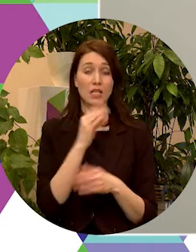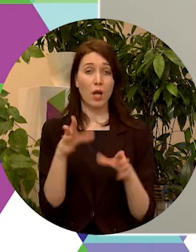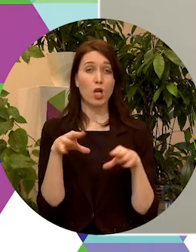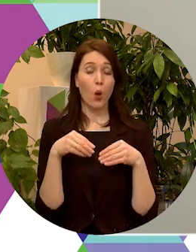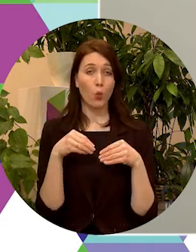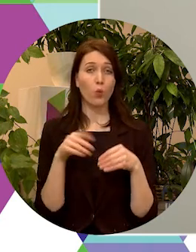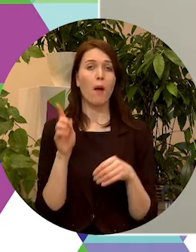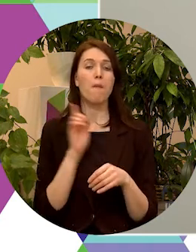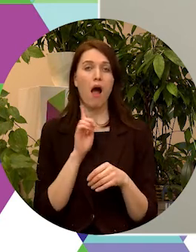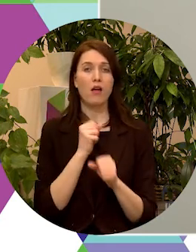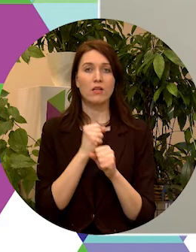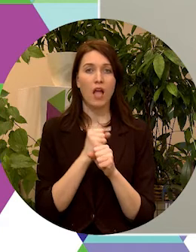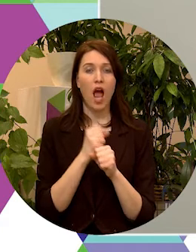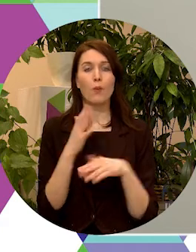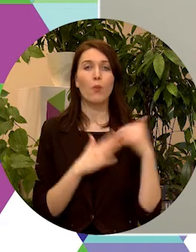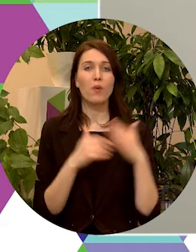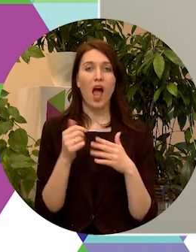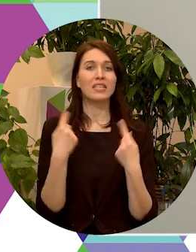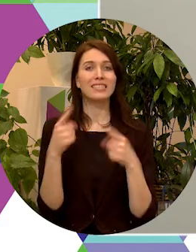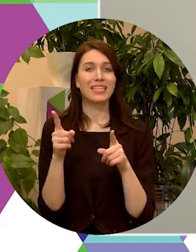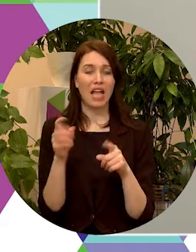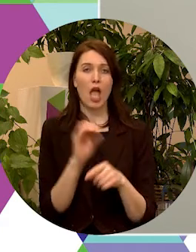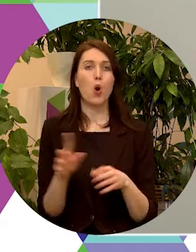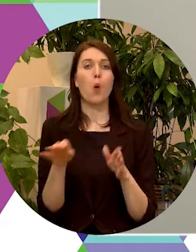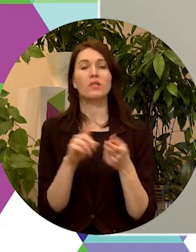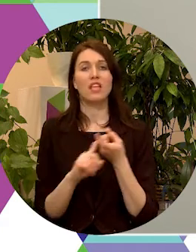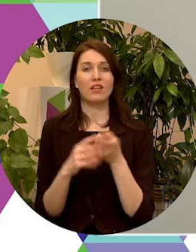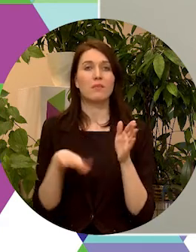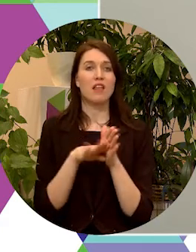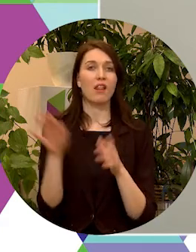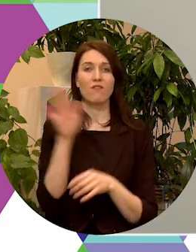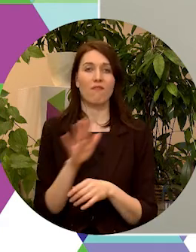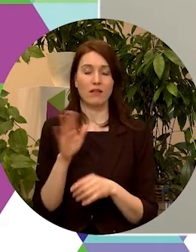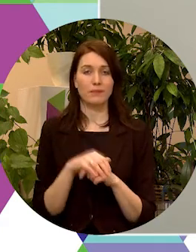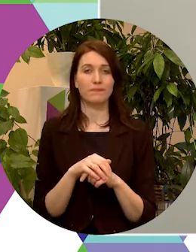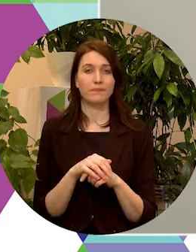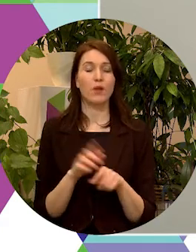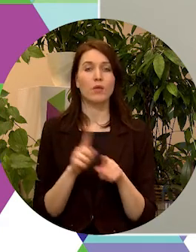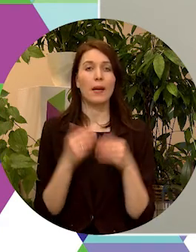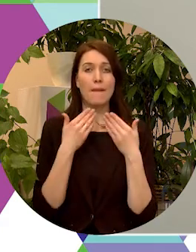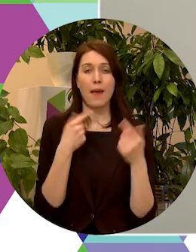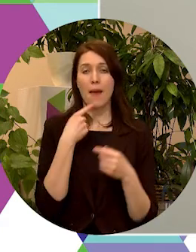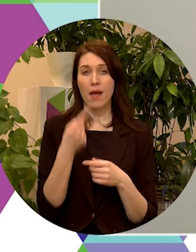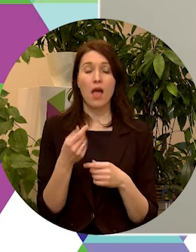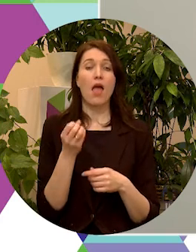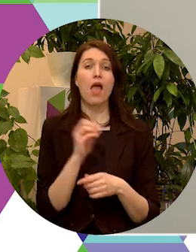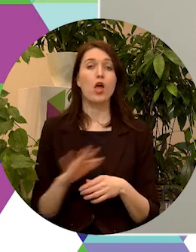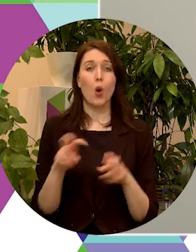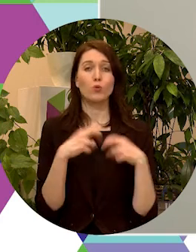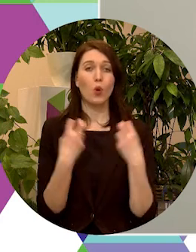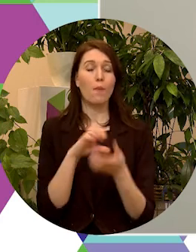pagāju darbu praksi citā dalību valstī. Un te, vēl tā pēdējo pieskarstus, protams, tam, ko dara Eiropas komisijas